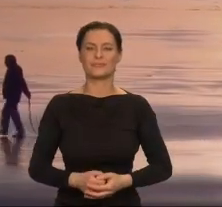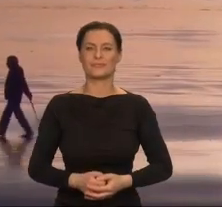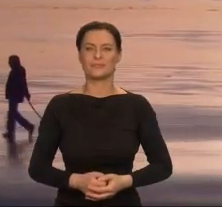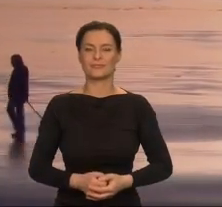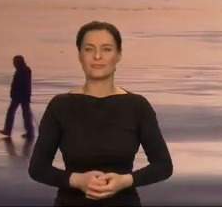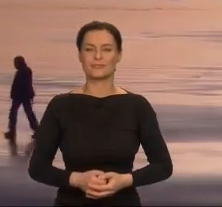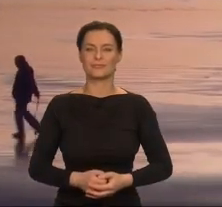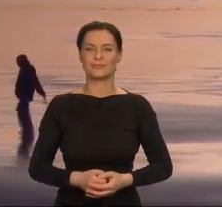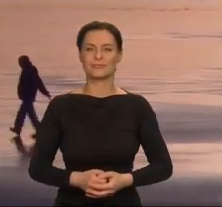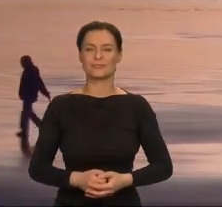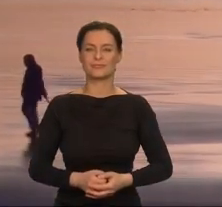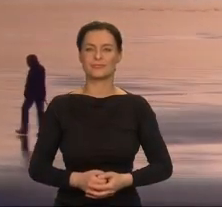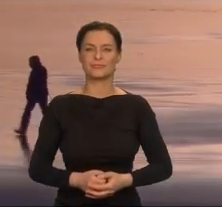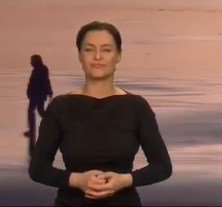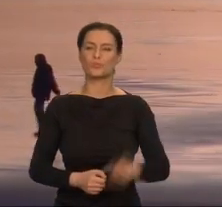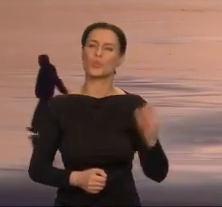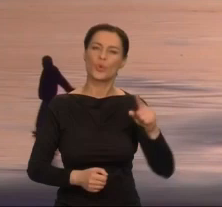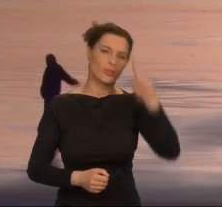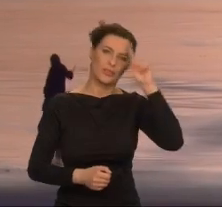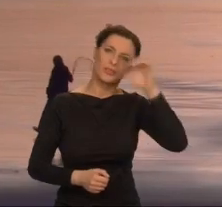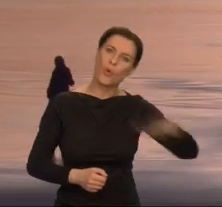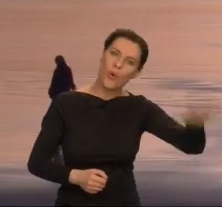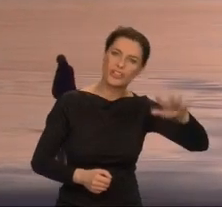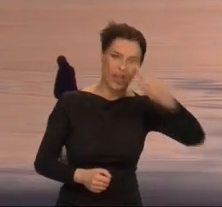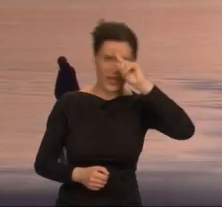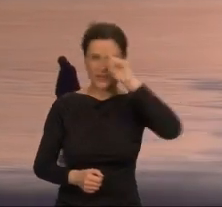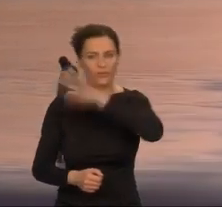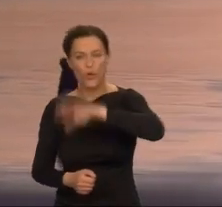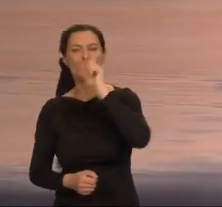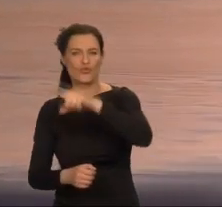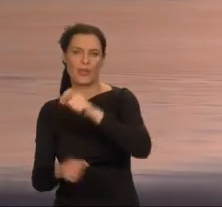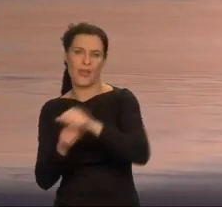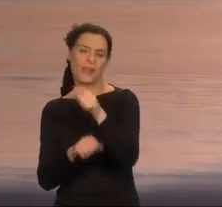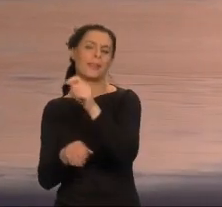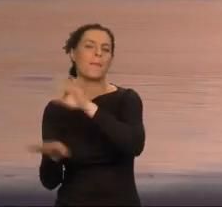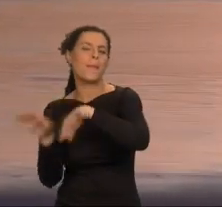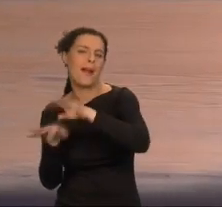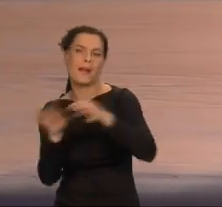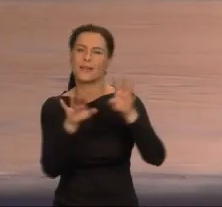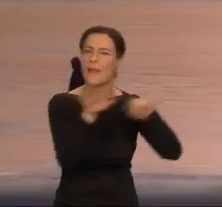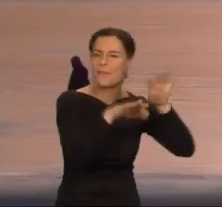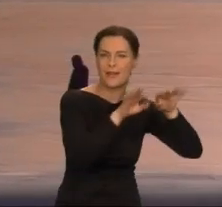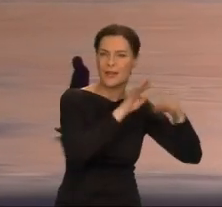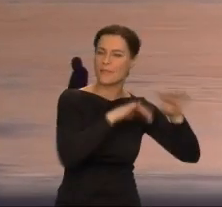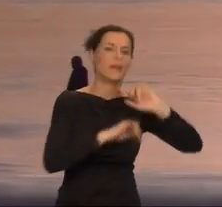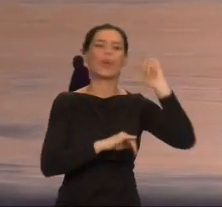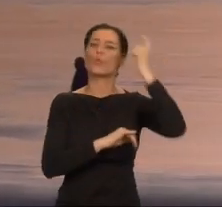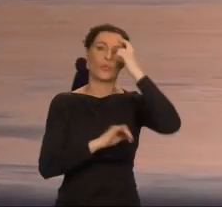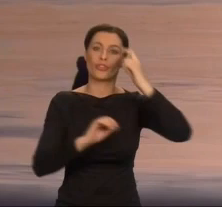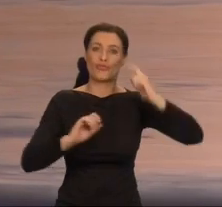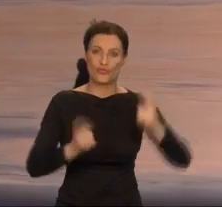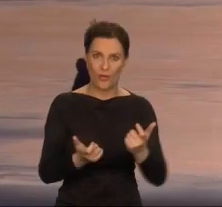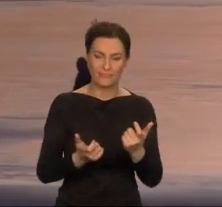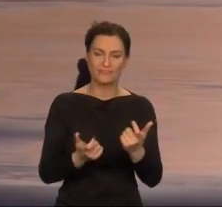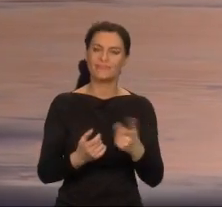W większości społeczeństw istnieje jakaś forma magii. Jedną z najbardziej rozpowszechnionych jest